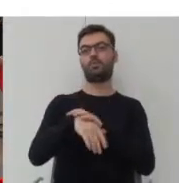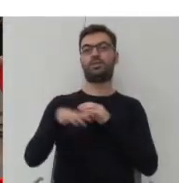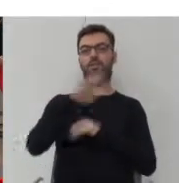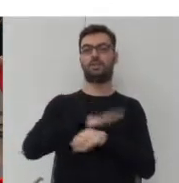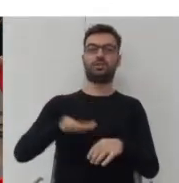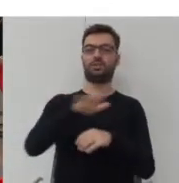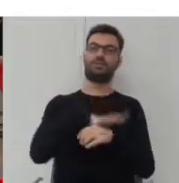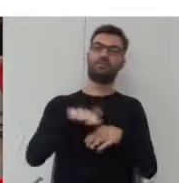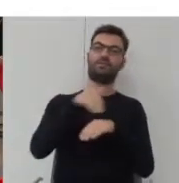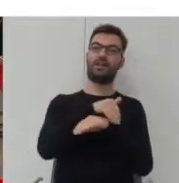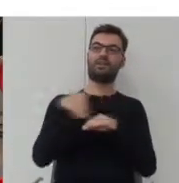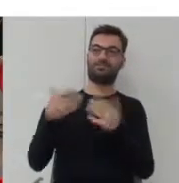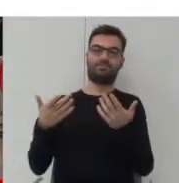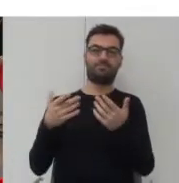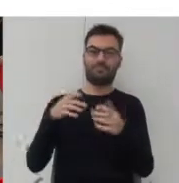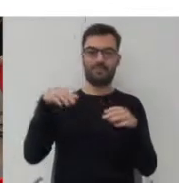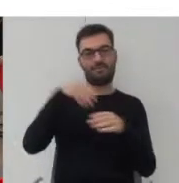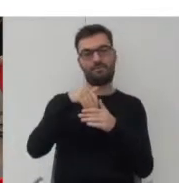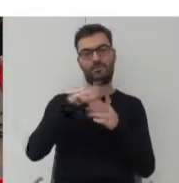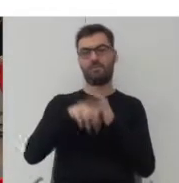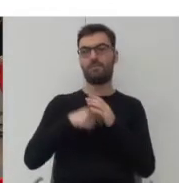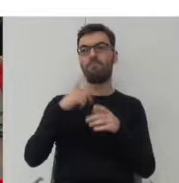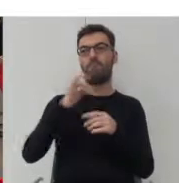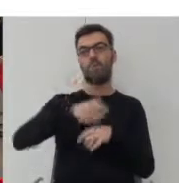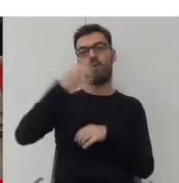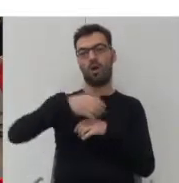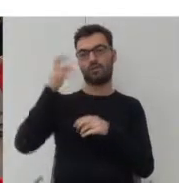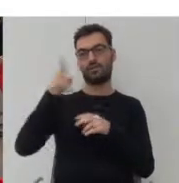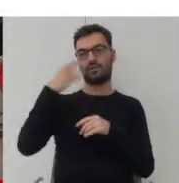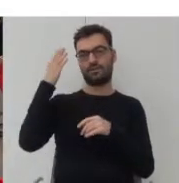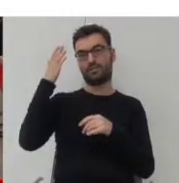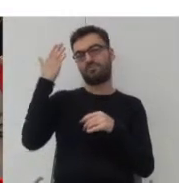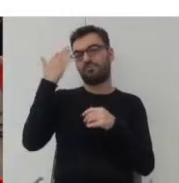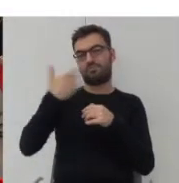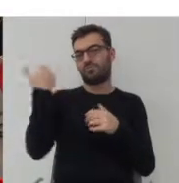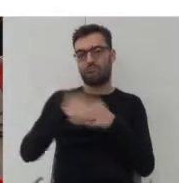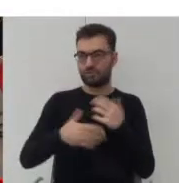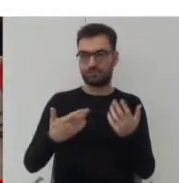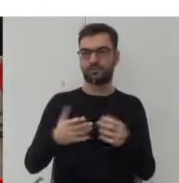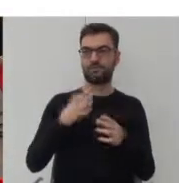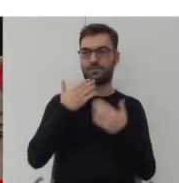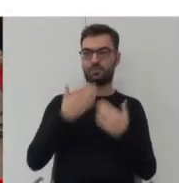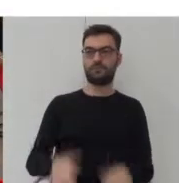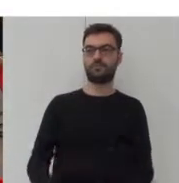obrębie swoich granic, ponieważ te bloki kiedyś, no i ich żywotność się po prostu skończy. Dziękuję.